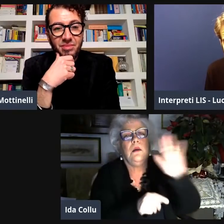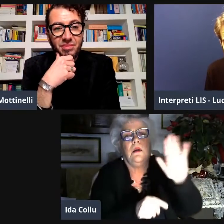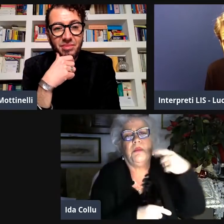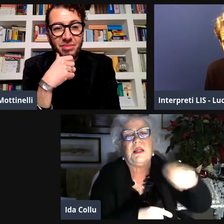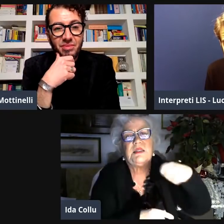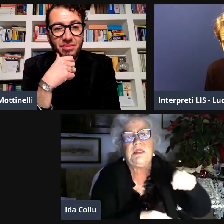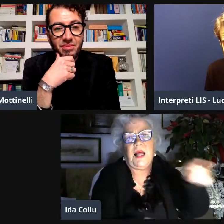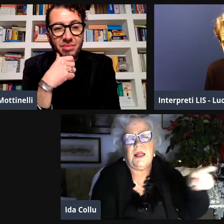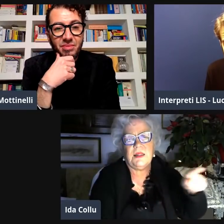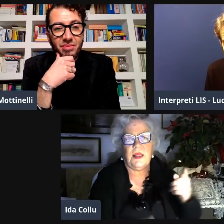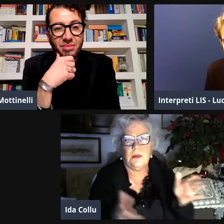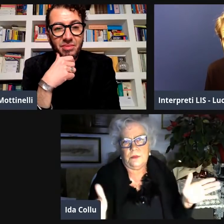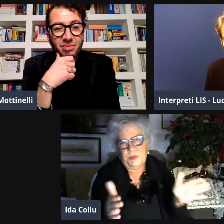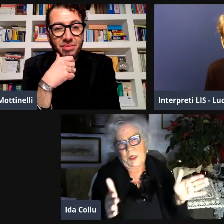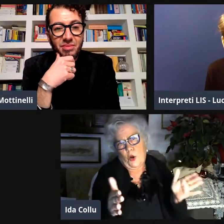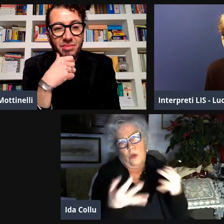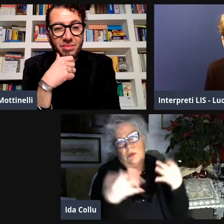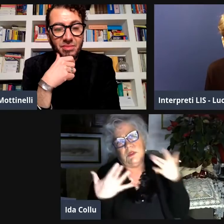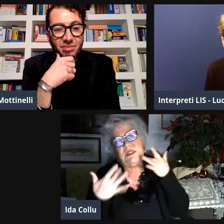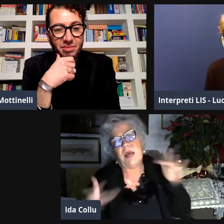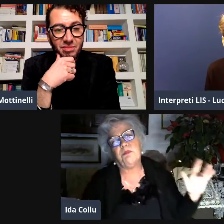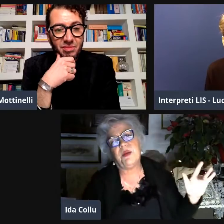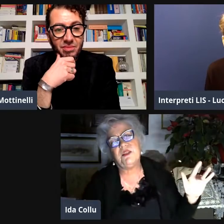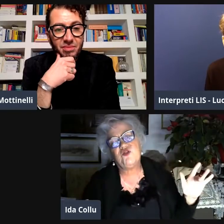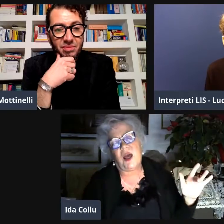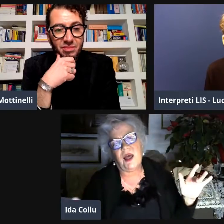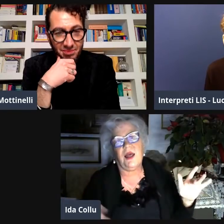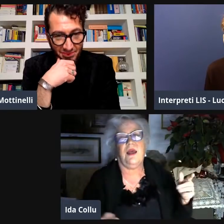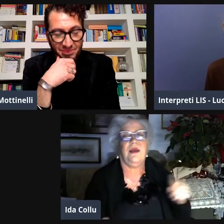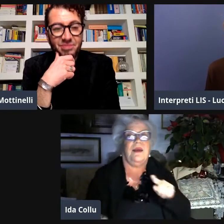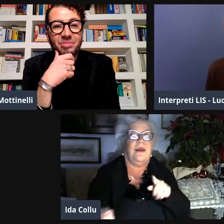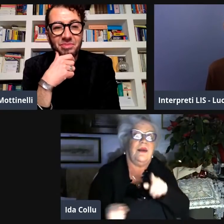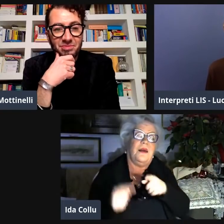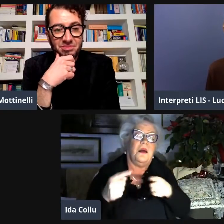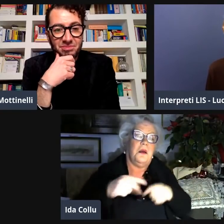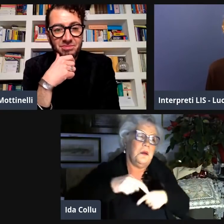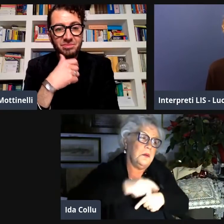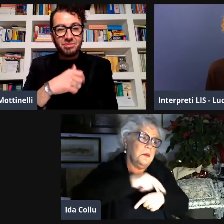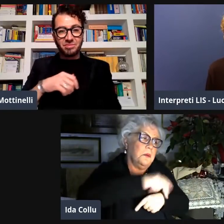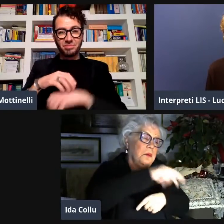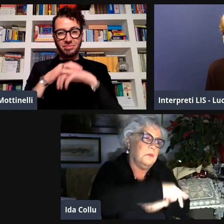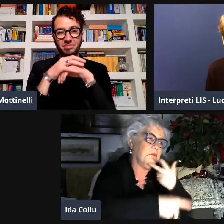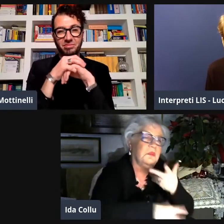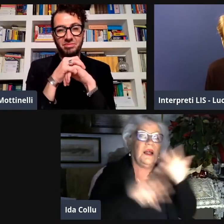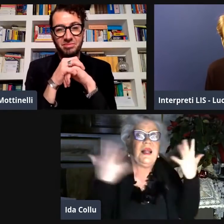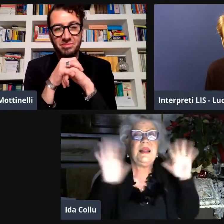lo stanzino piccolo era del presidente era un po' più piccolo era più semplice